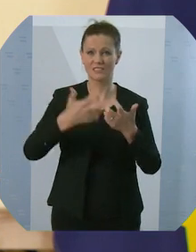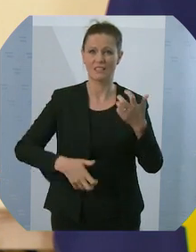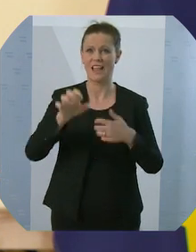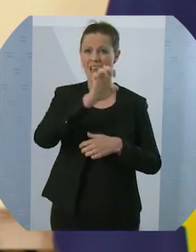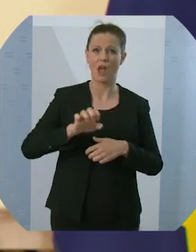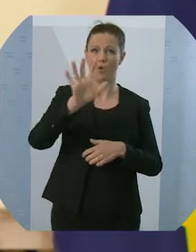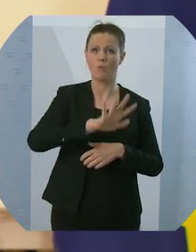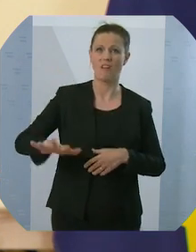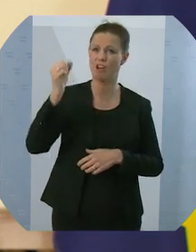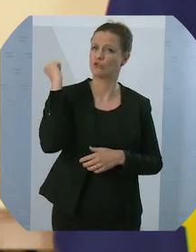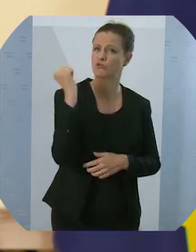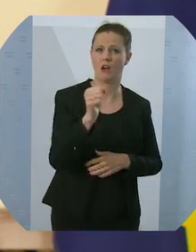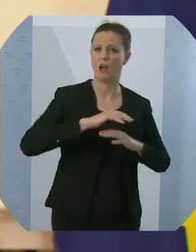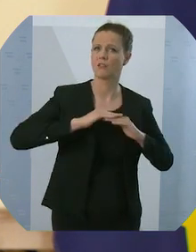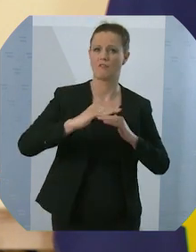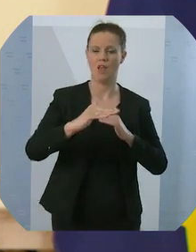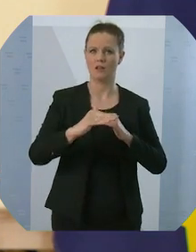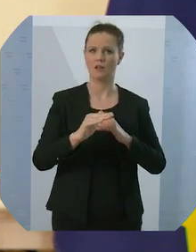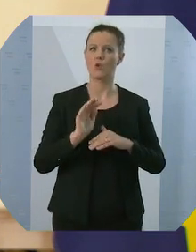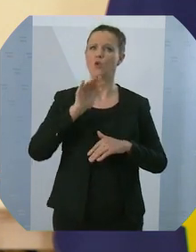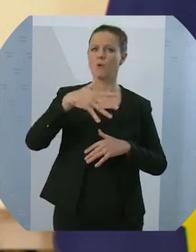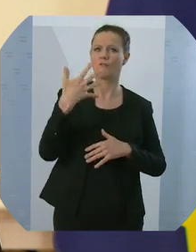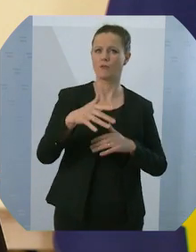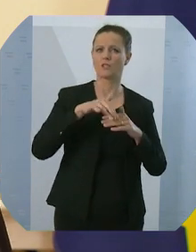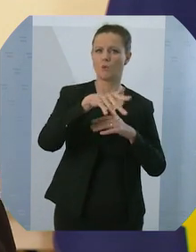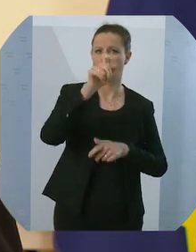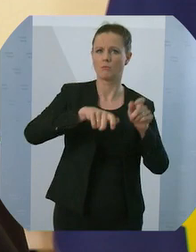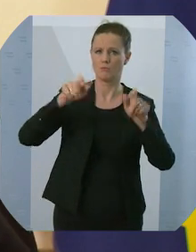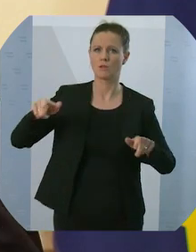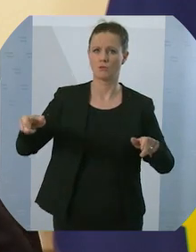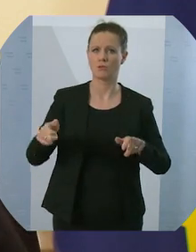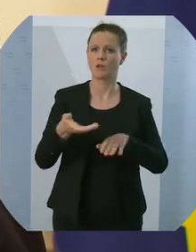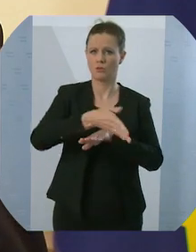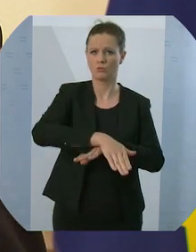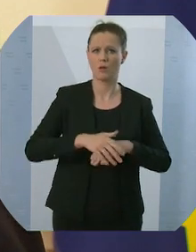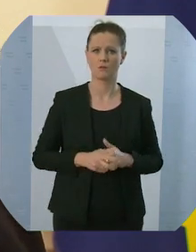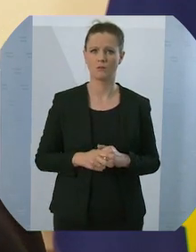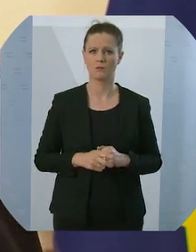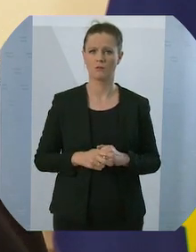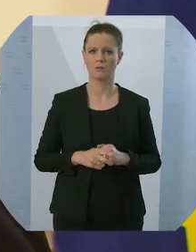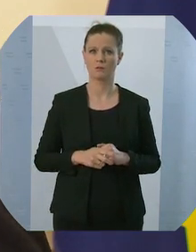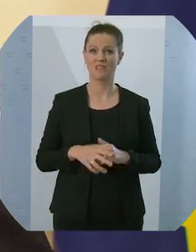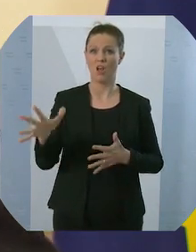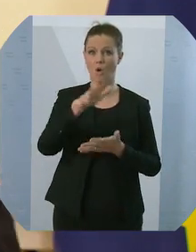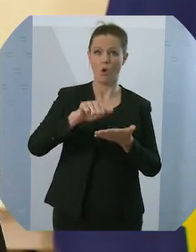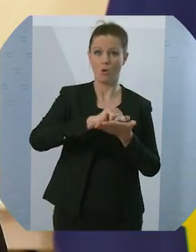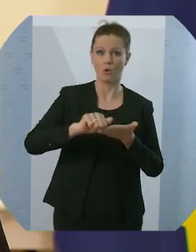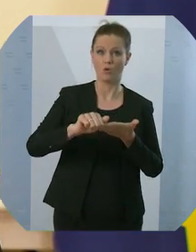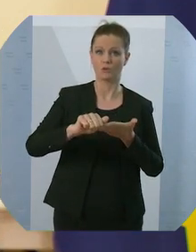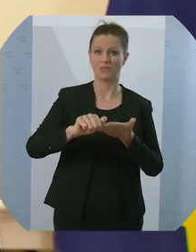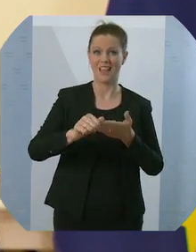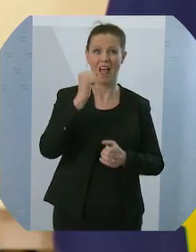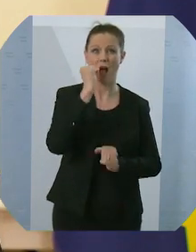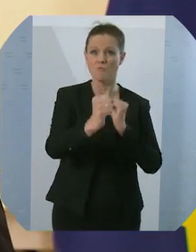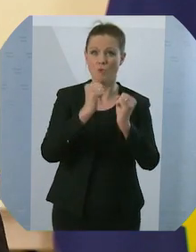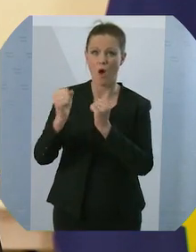und mehr als 50 Millionen Menschen das Leben gekostet. Der Holocaust, die Ermordung von Roma und